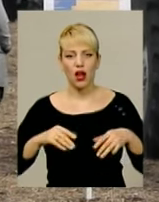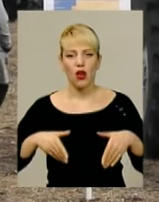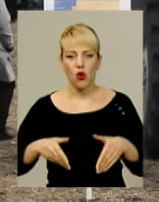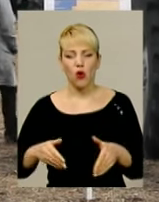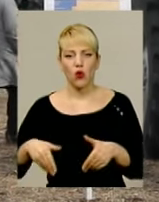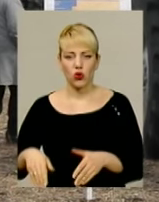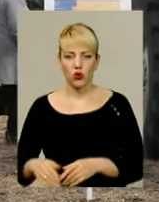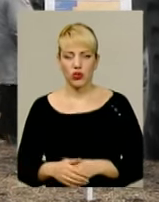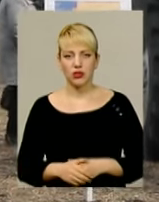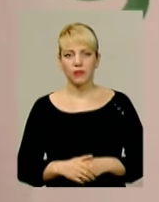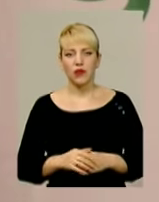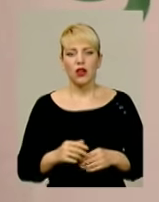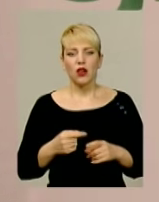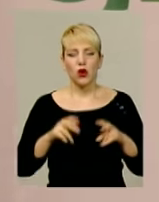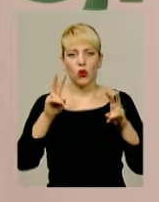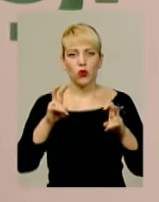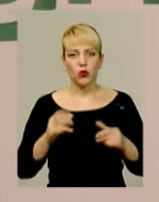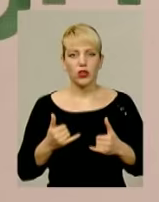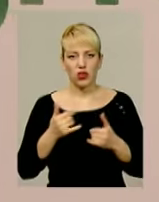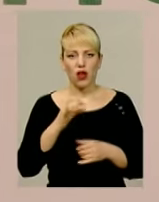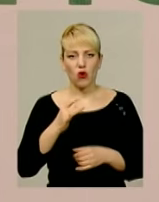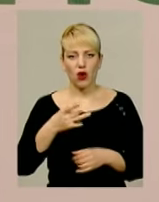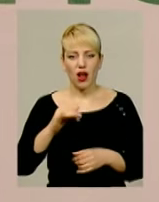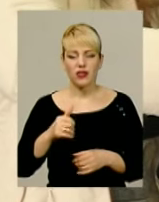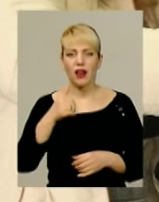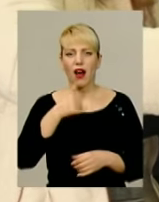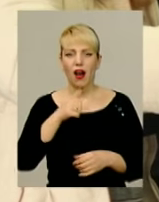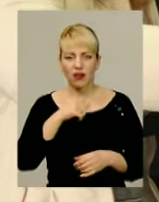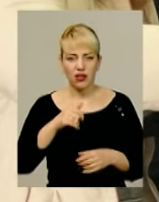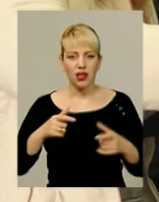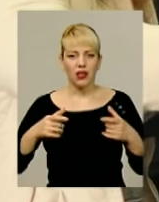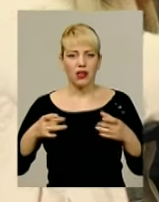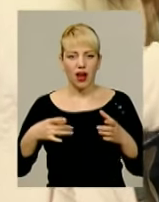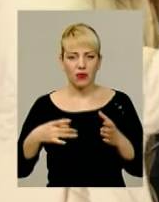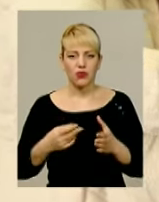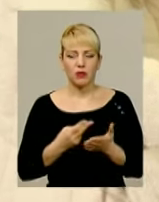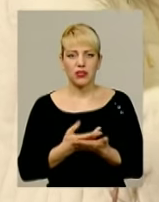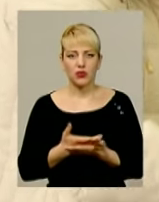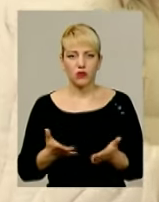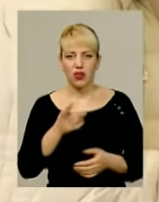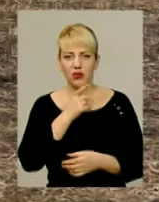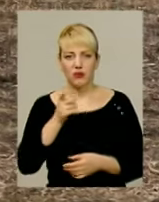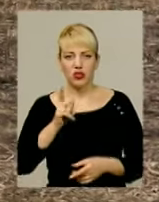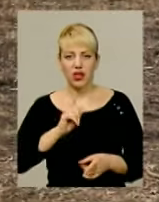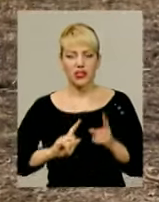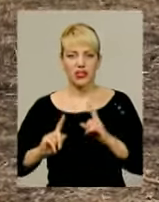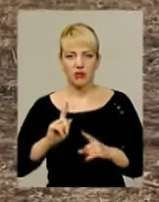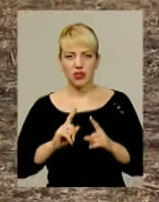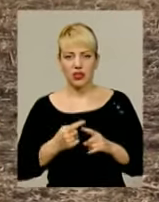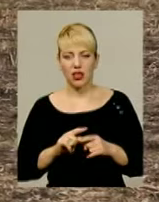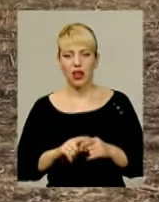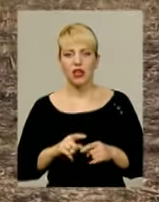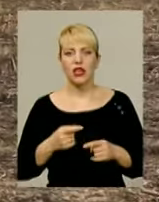дохід. Культури для останнього – гарбузи, квасоль, соняшник і цукровий буряк – презентували під час семінару. Кооперативні МТС